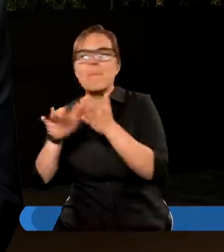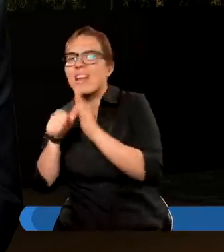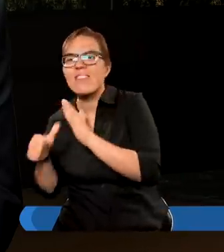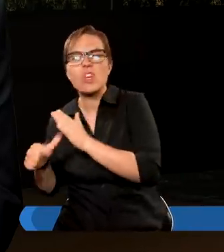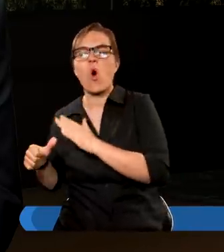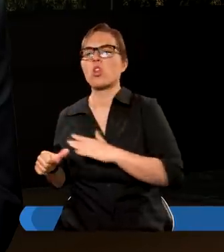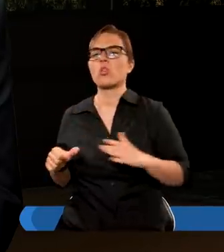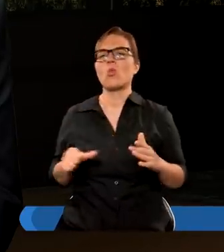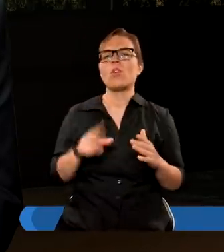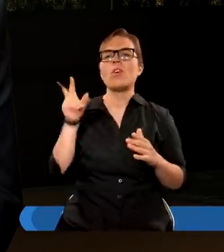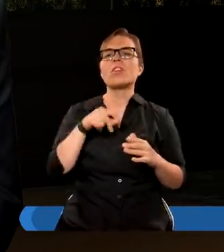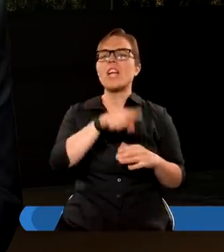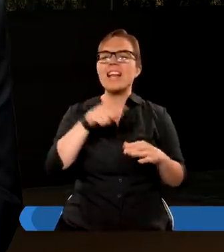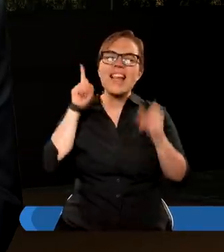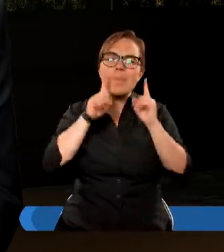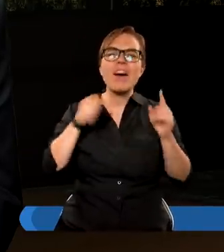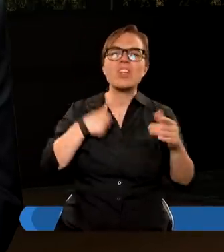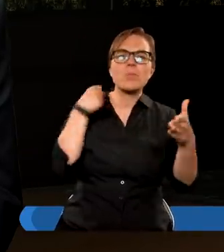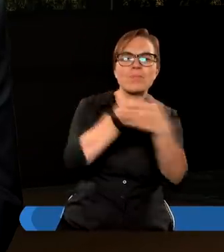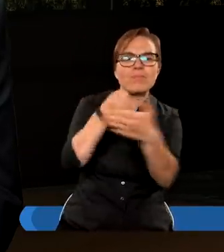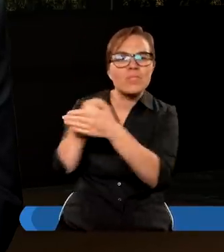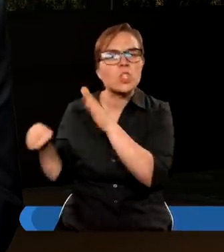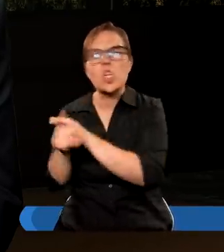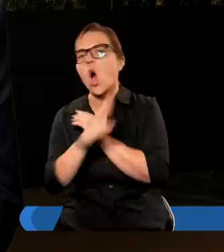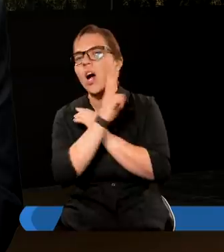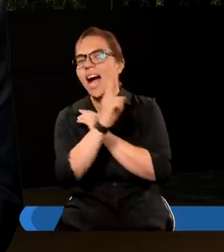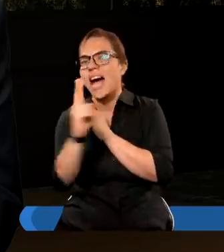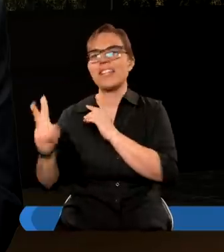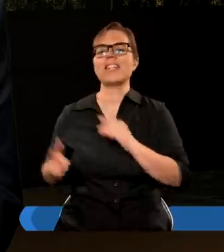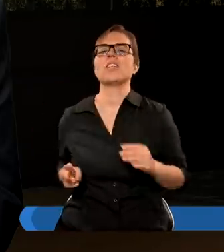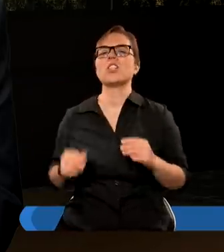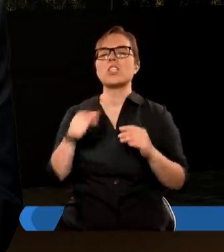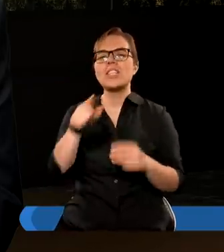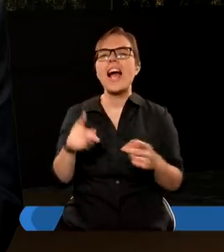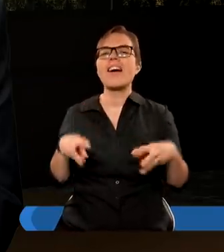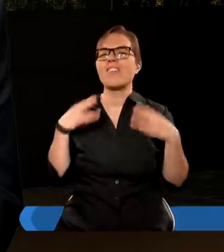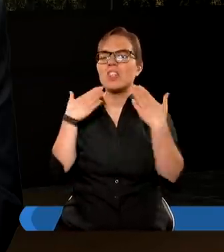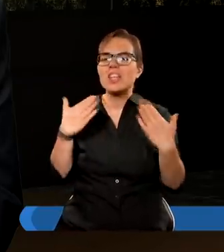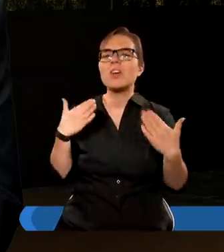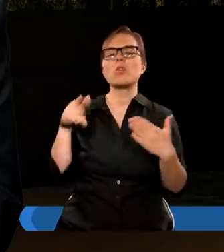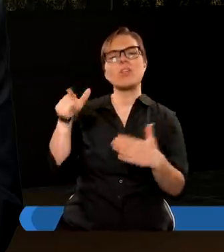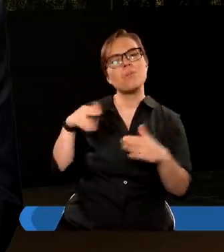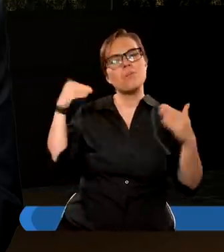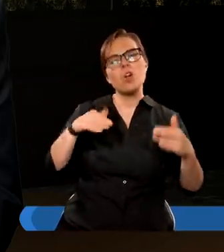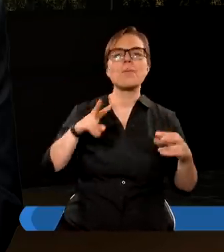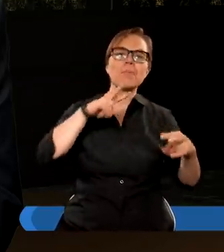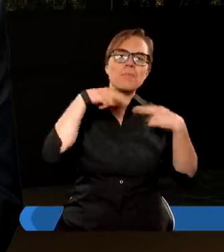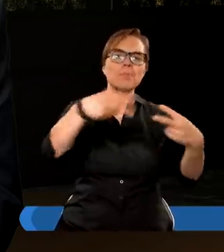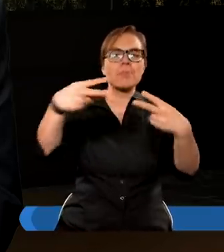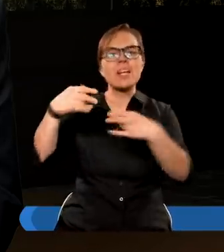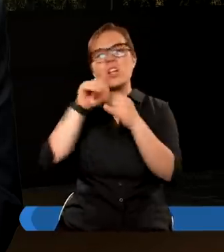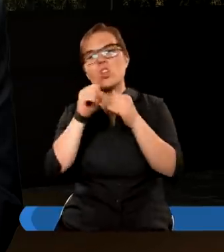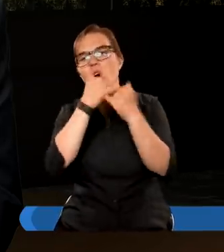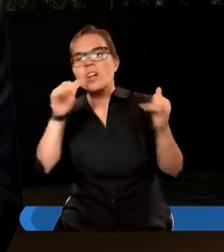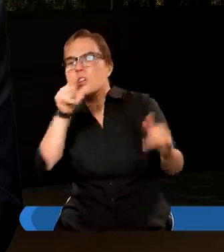I chcielibyśmy, aby ta prawda dotarła do wszystkich. Dziękujemy więc też za ten zaszczyt, że możemy przemawiać do innych osób